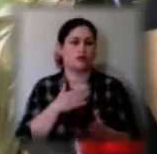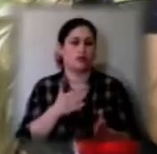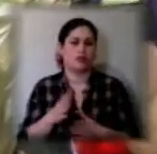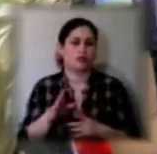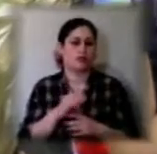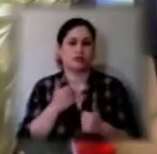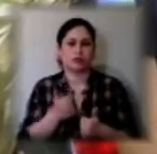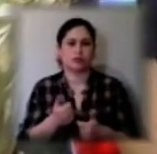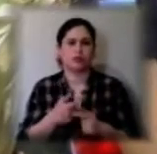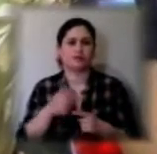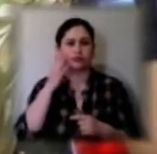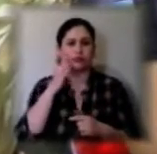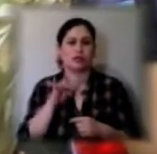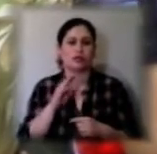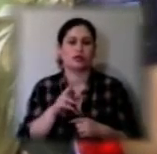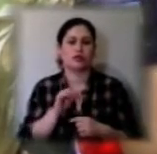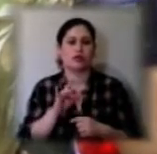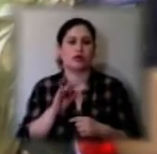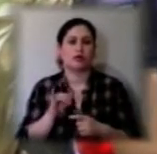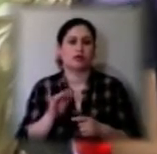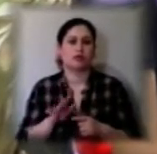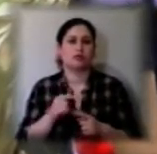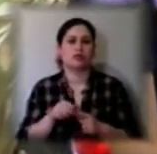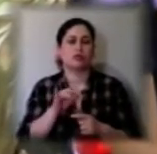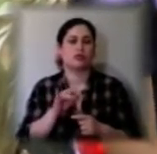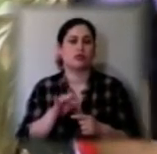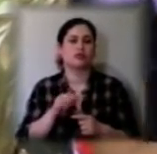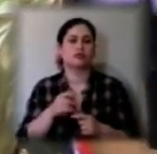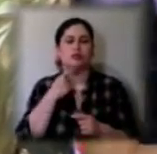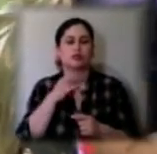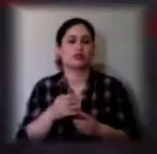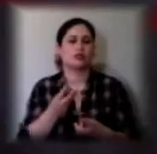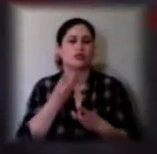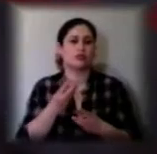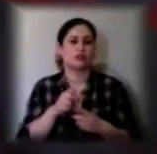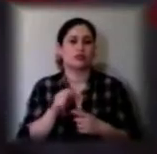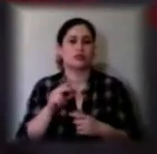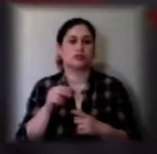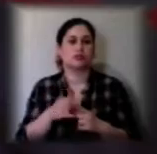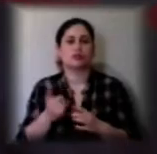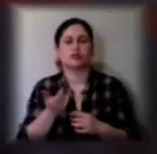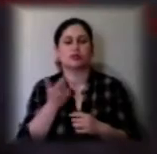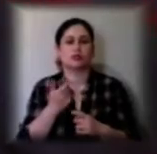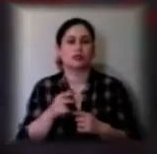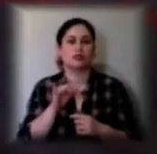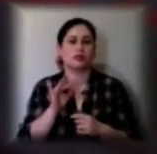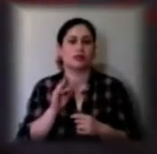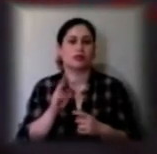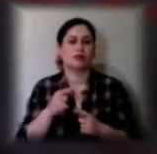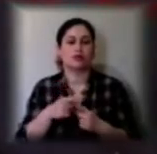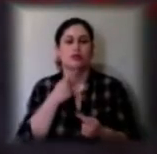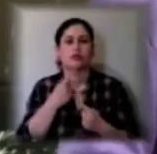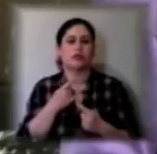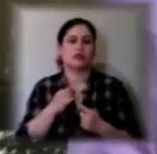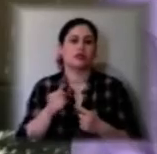Голова дачного кооперативу Валерій Горішні говорить, що про пожежну безпеку з господарями ділянок говорять на всіх